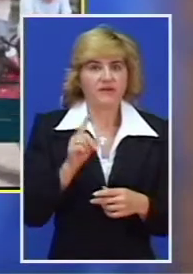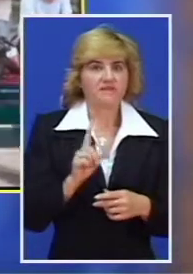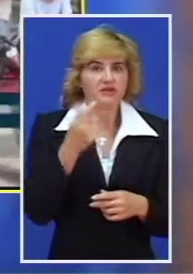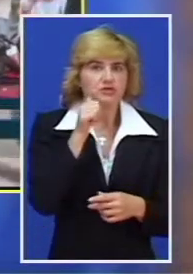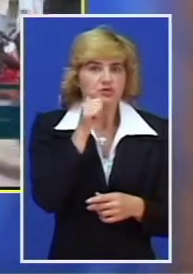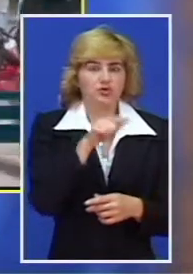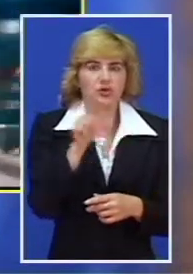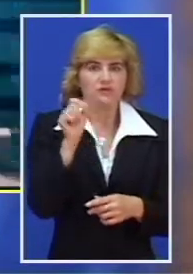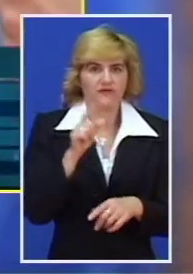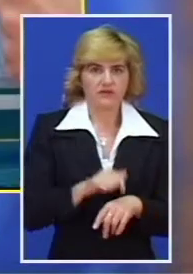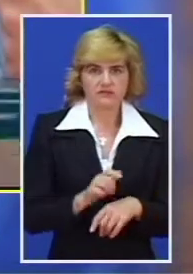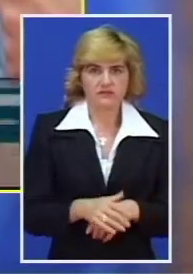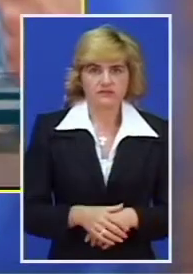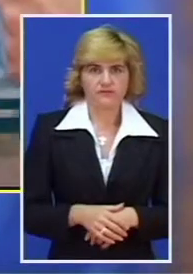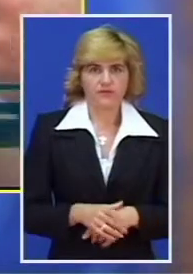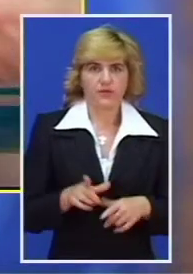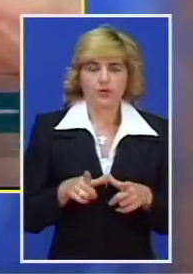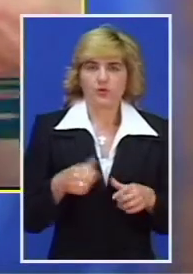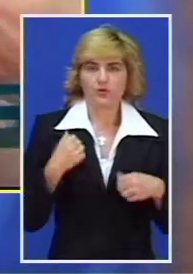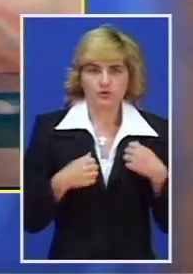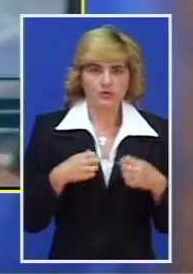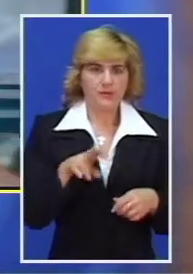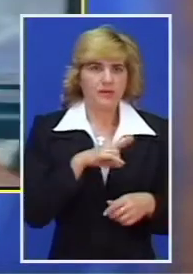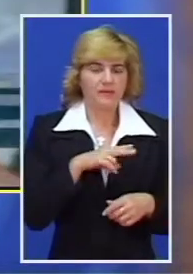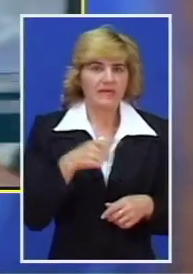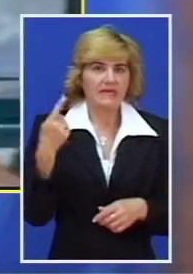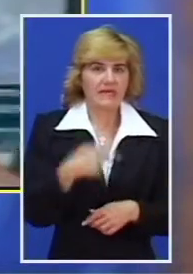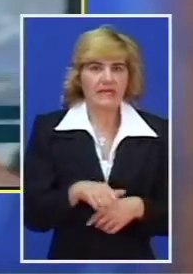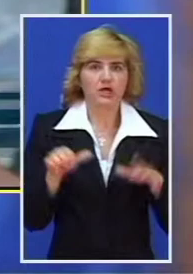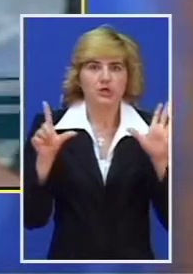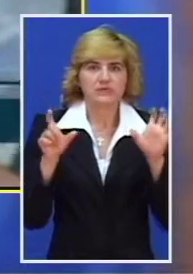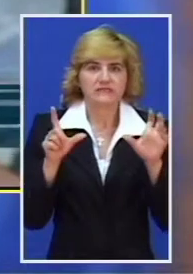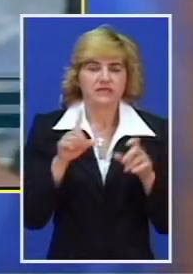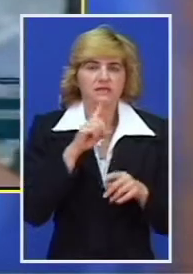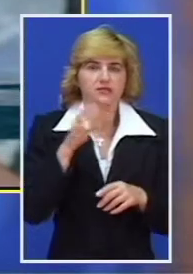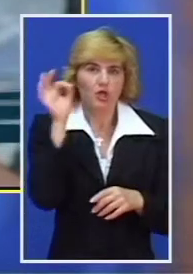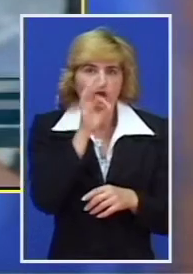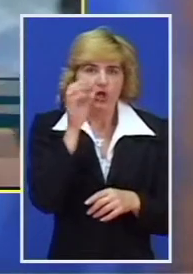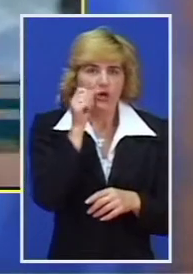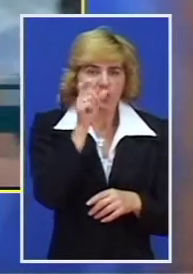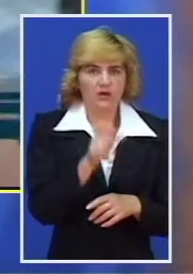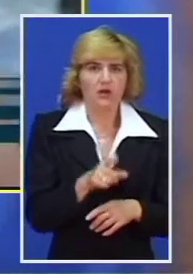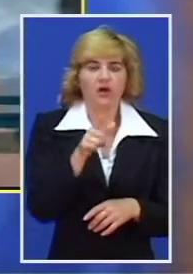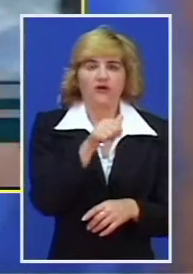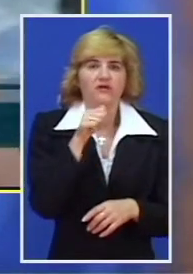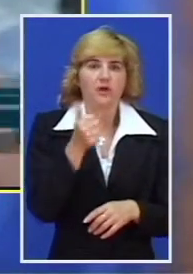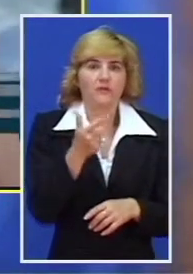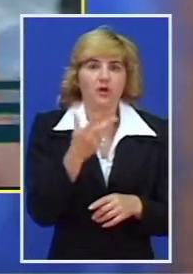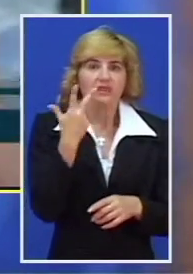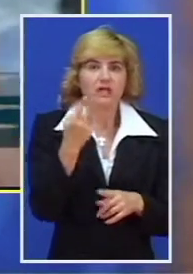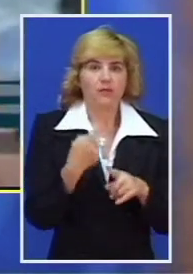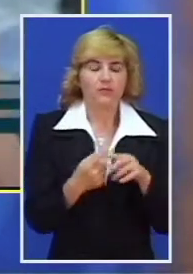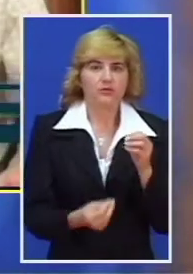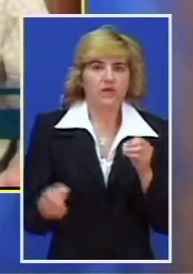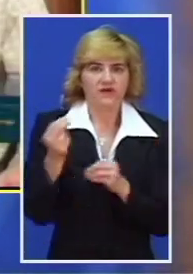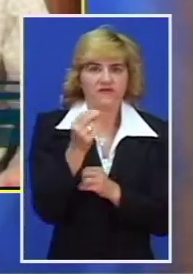sutra do podneva. U Subotici ima 1700 registrovanih narkomana. Ovaj broj je u realnosti bar za tri puta veći,